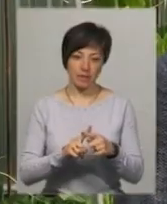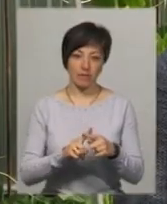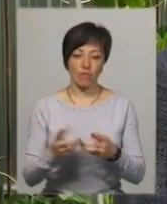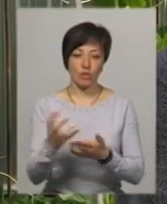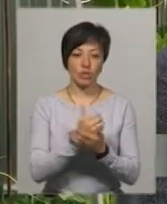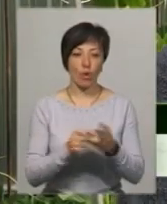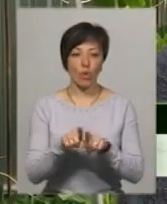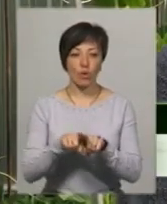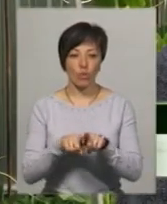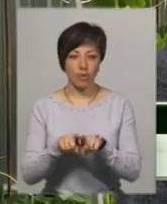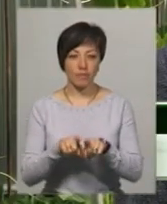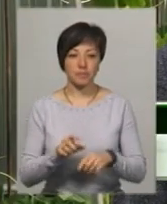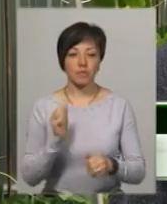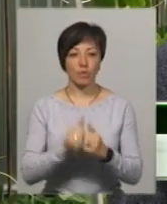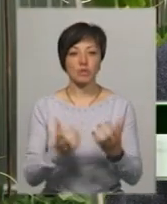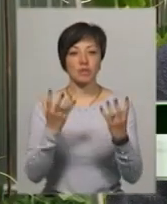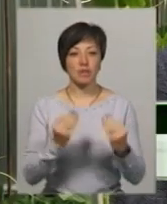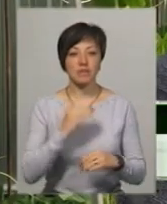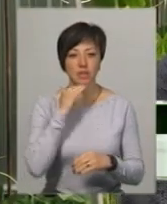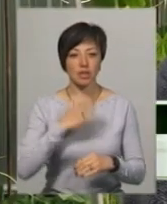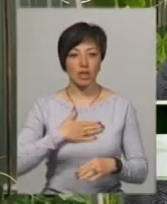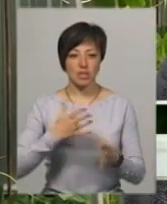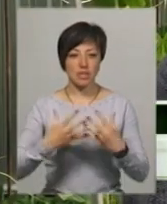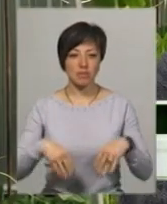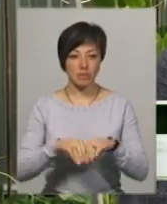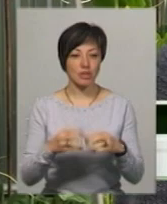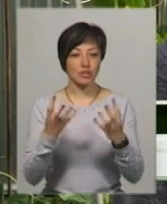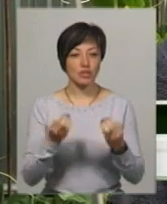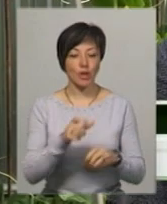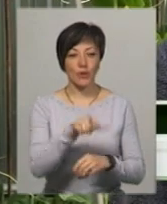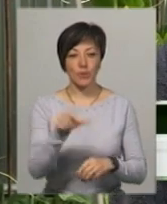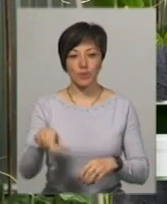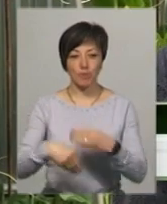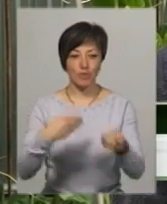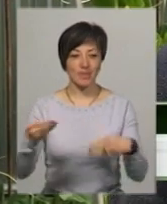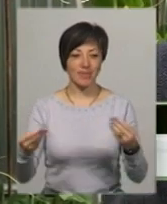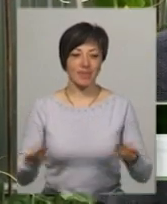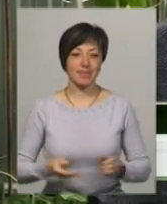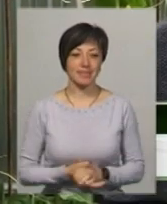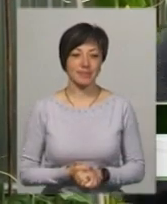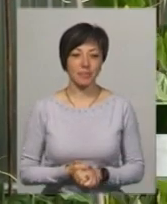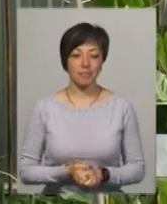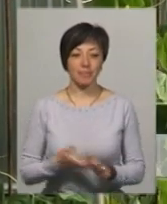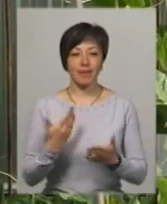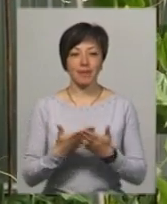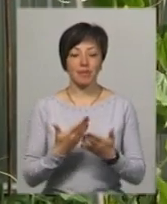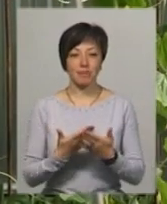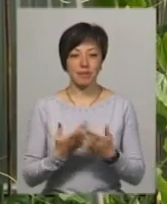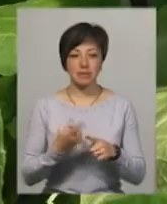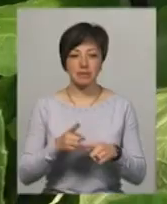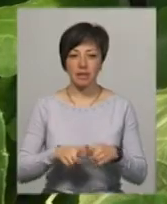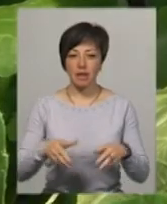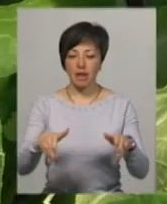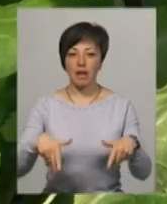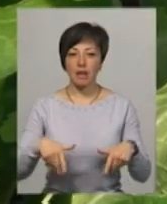Кожного дня вистачає для нашої сім'ї і людям роздавати, вгощати. Наприклад, з цієї